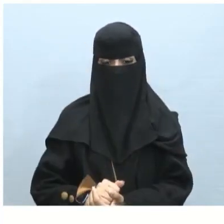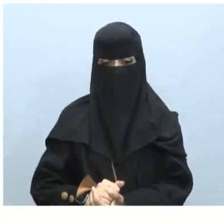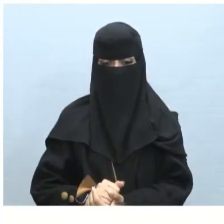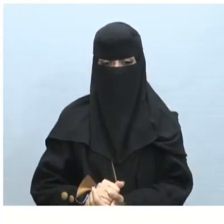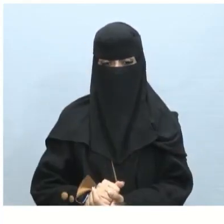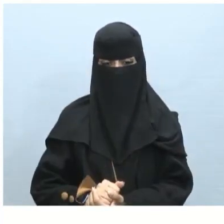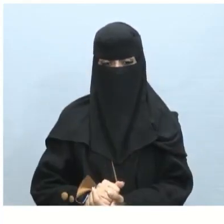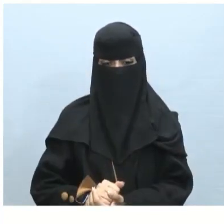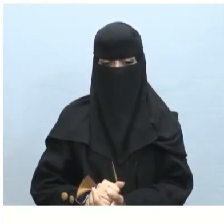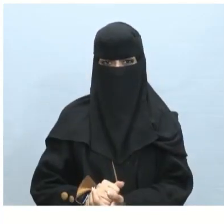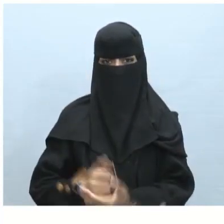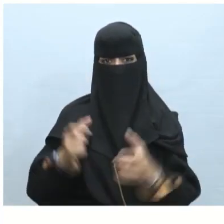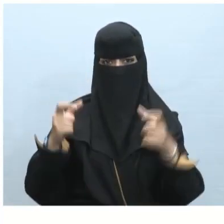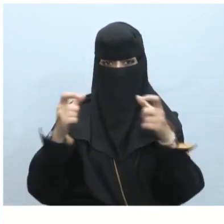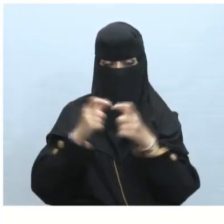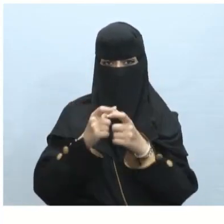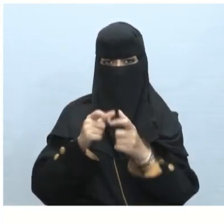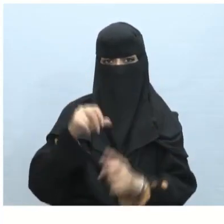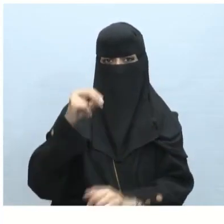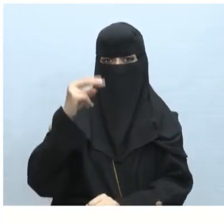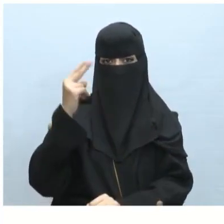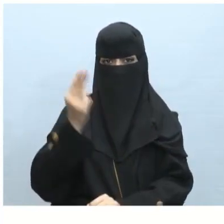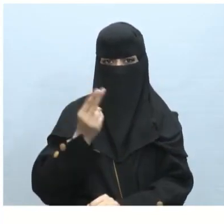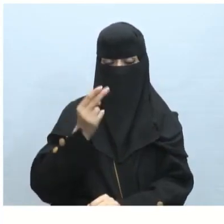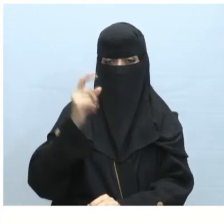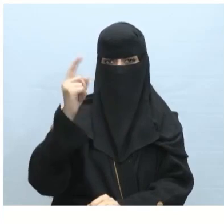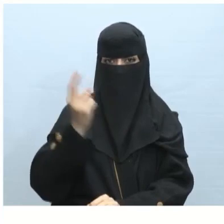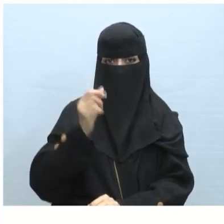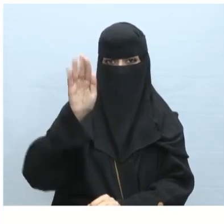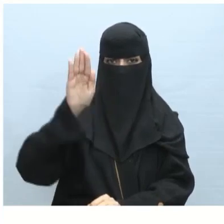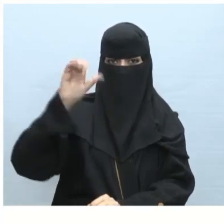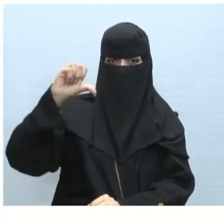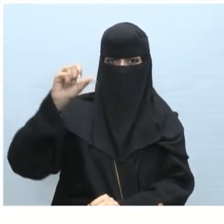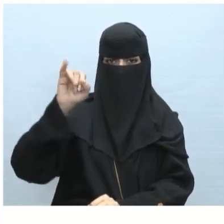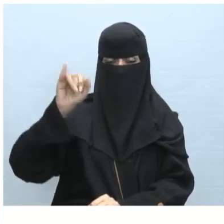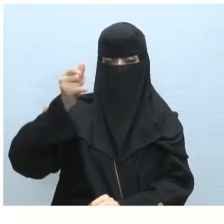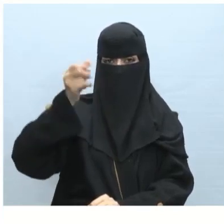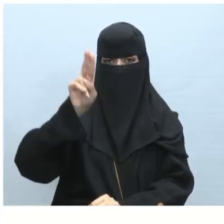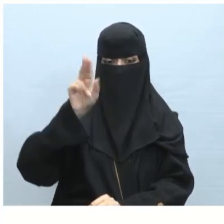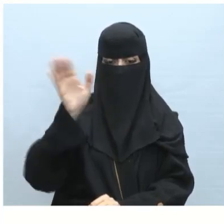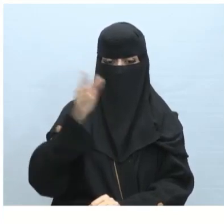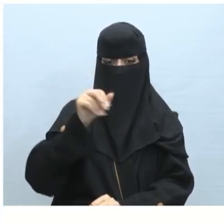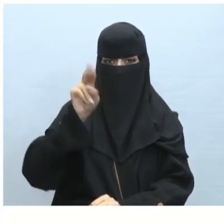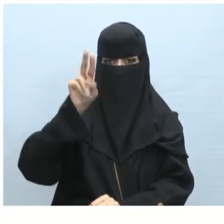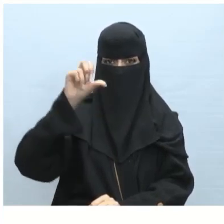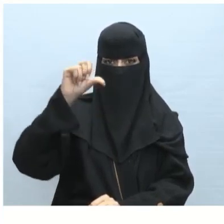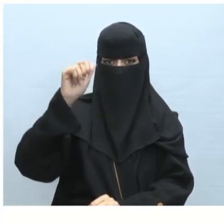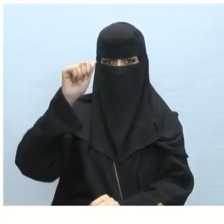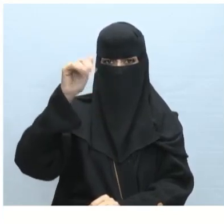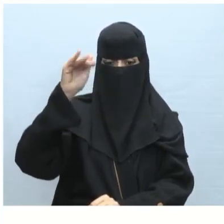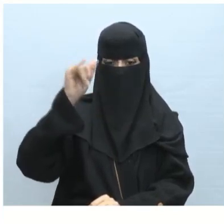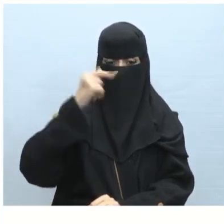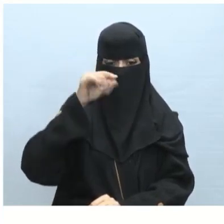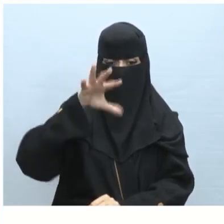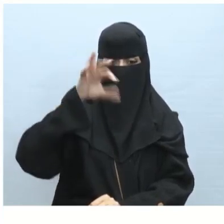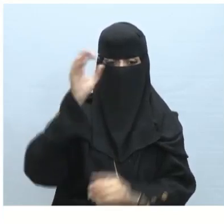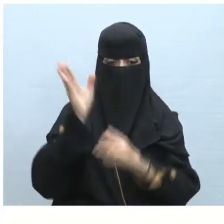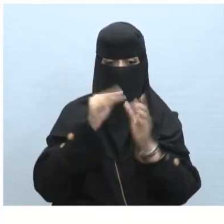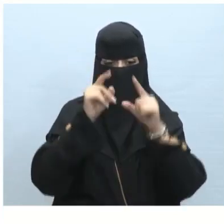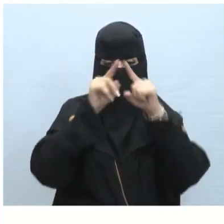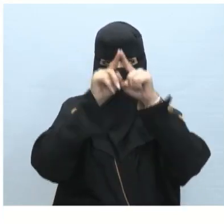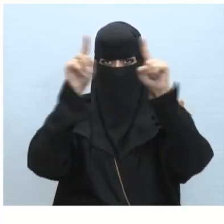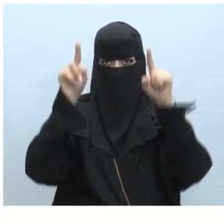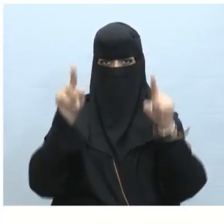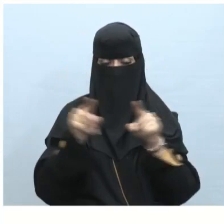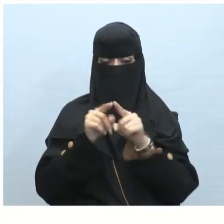ومن مجموعة رسومات توضيحية أضغط على SmartArt إذن